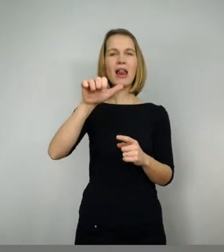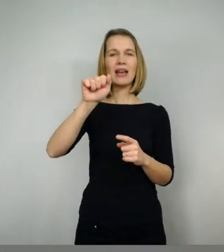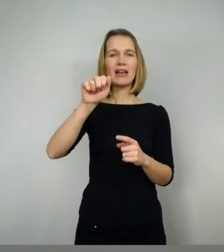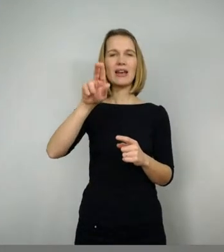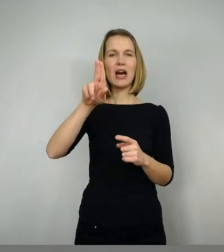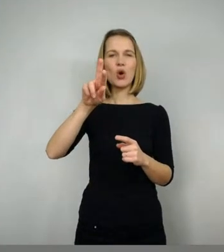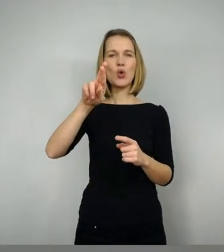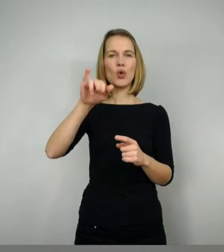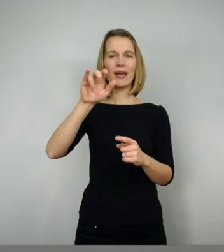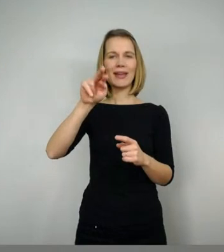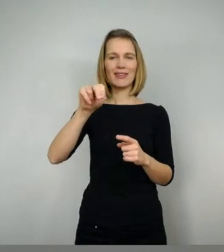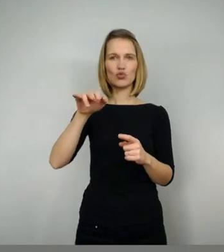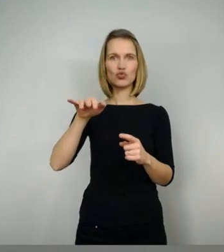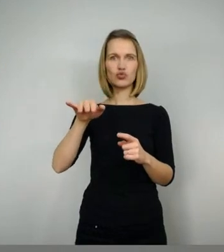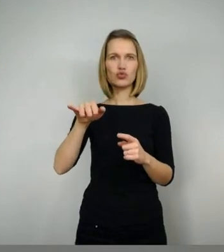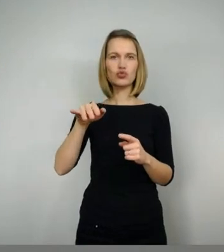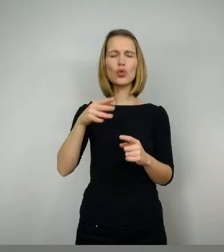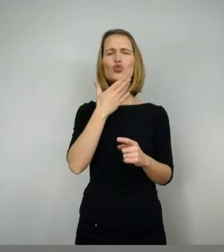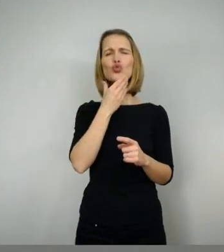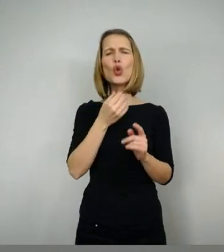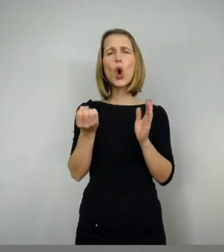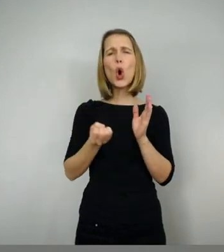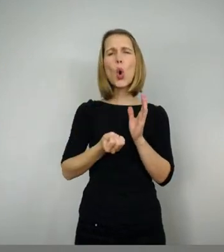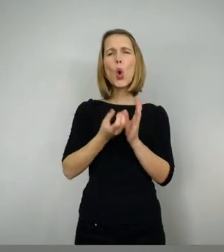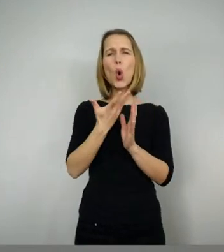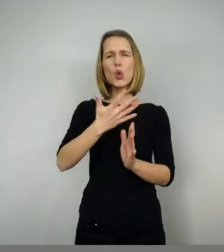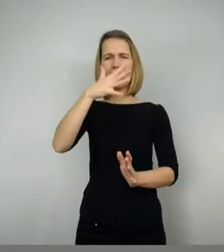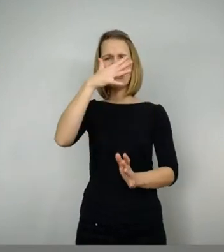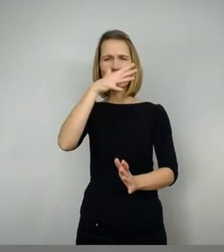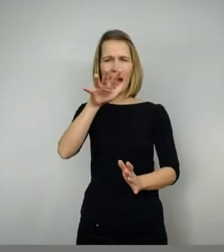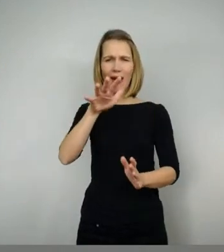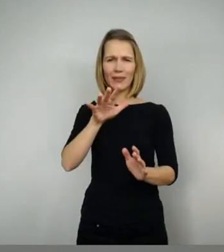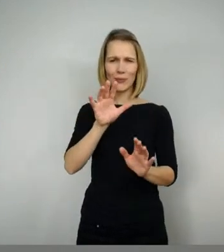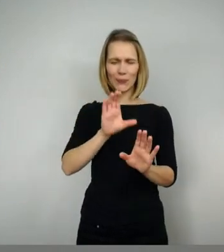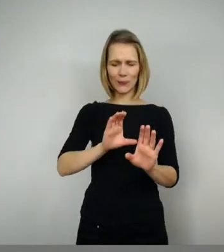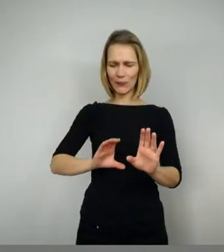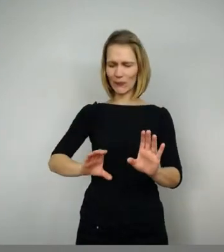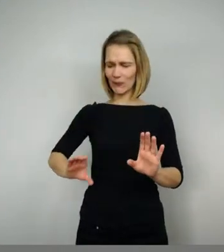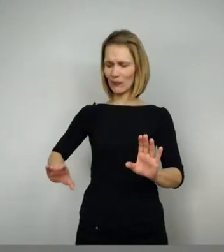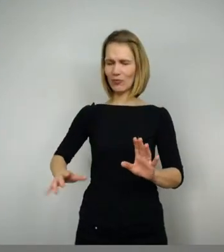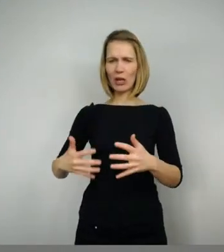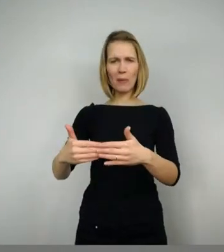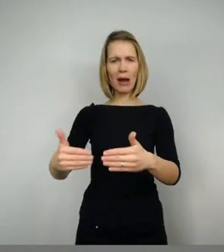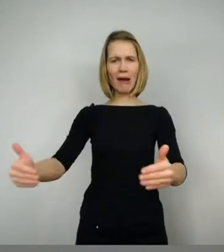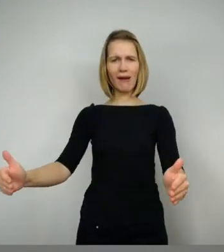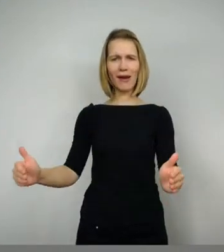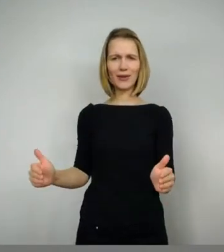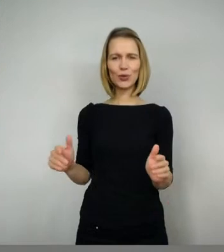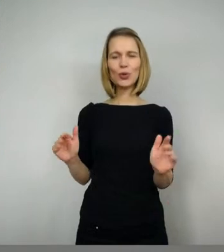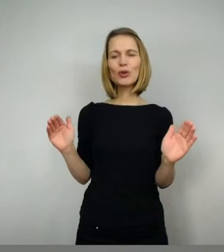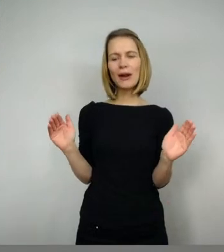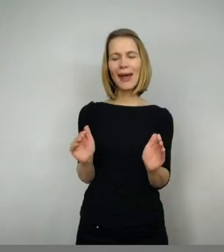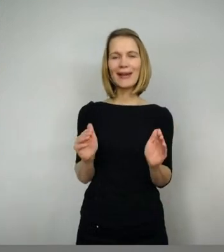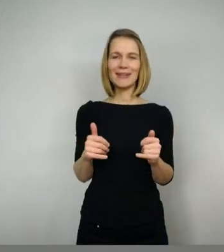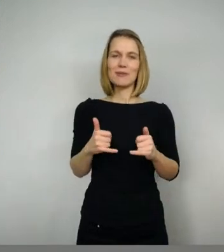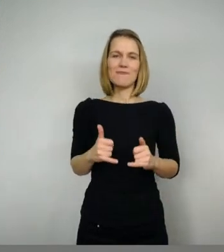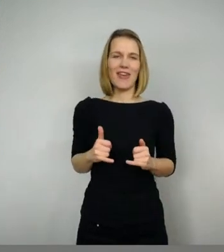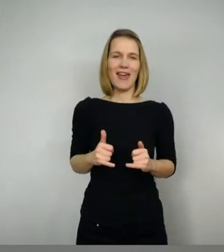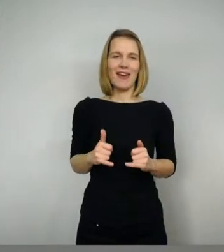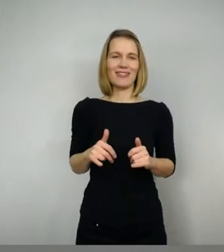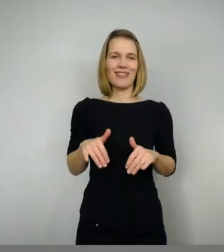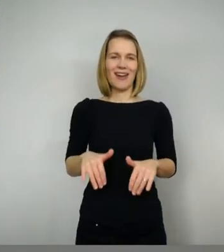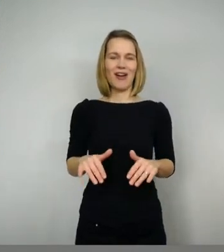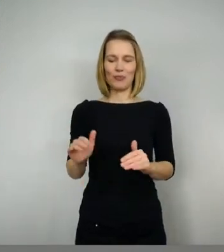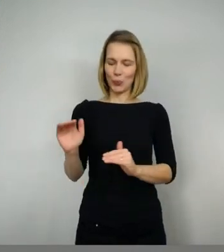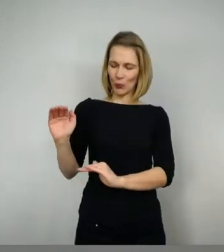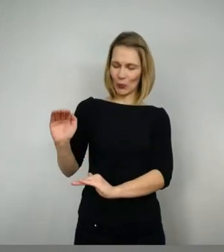das seht ihr, ist diese kleine Umrandung drumherum und auch ein passendes kleines Pferdchen für seine Größe. Und